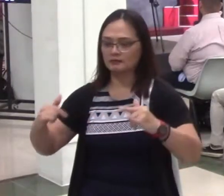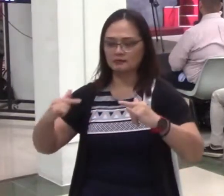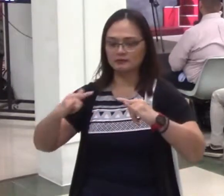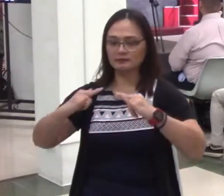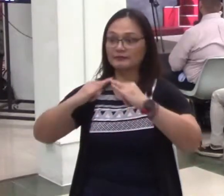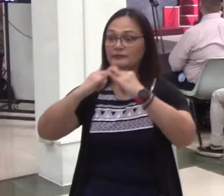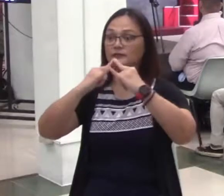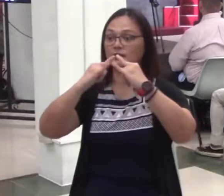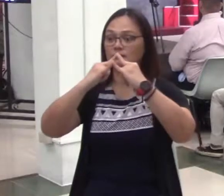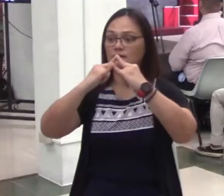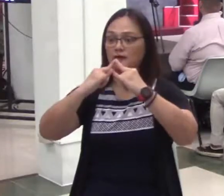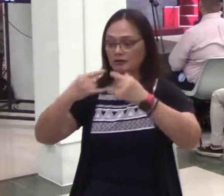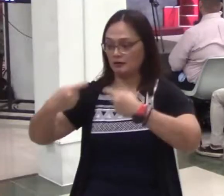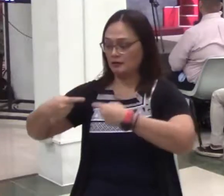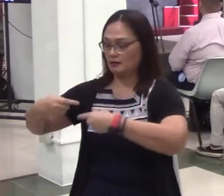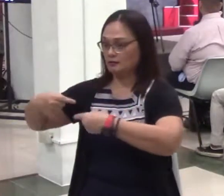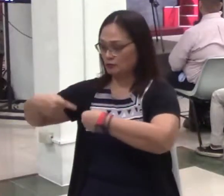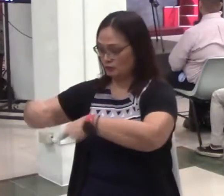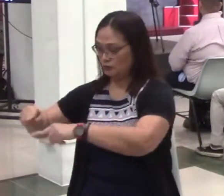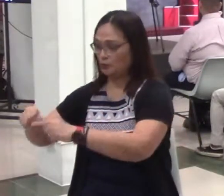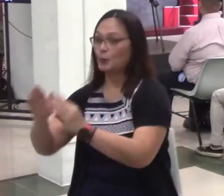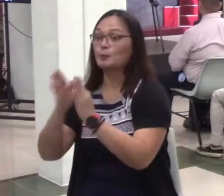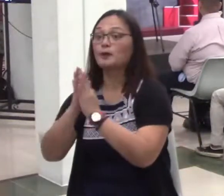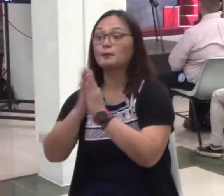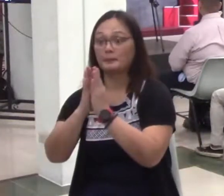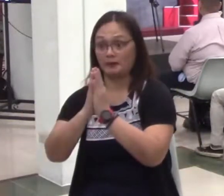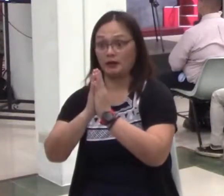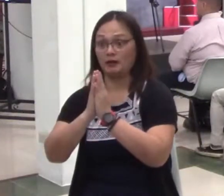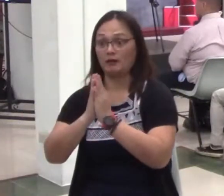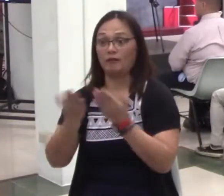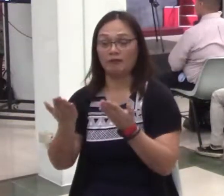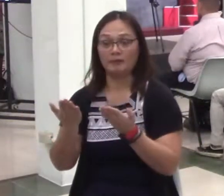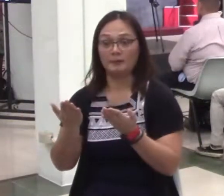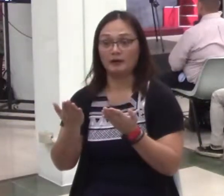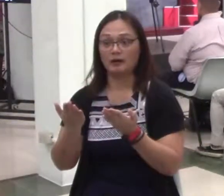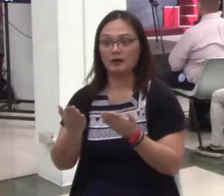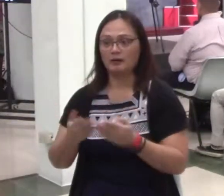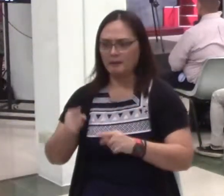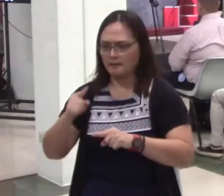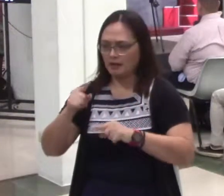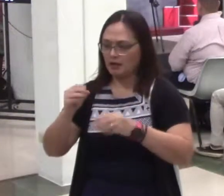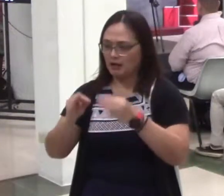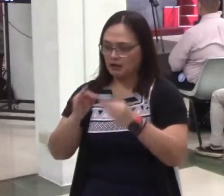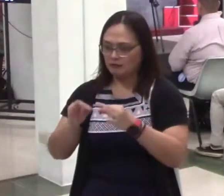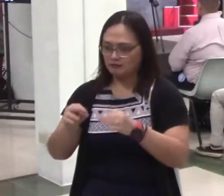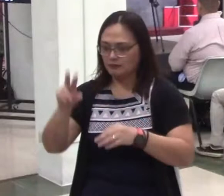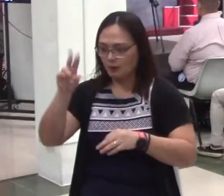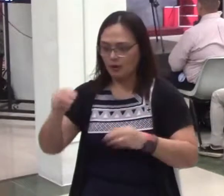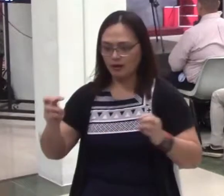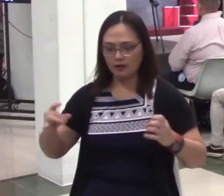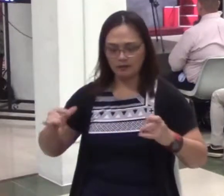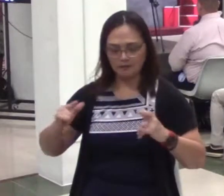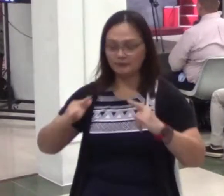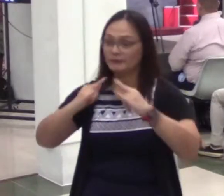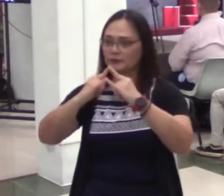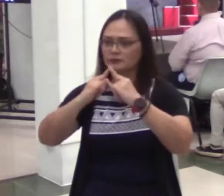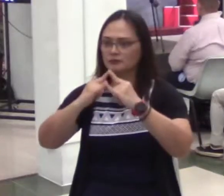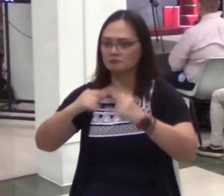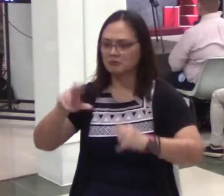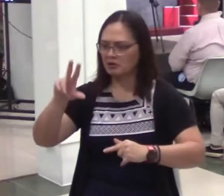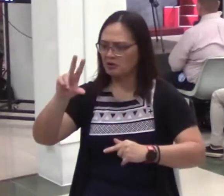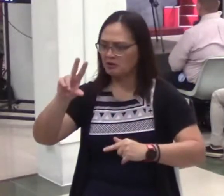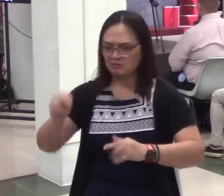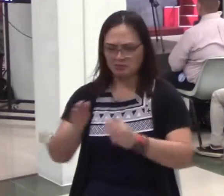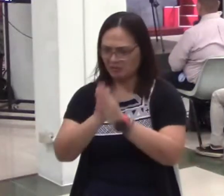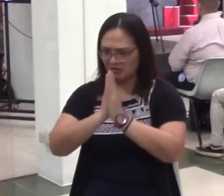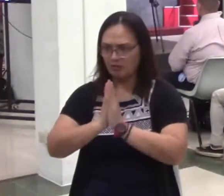gawain ng Panginoon, hindi natin tinitingnan itong bagay na ito sapagkat ang nakatuon tayo e sa dapat